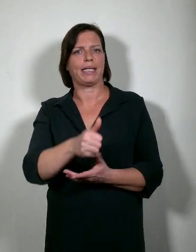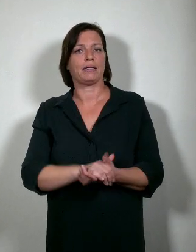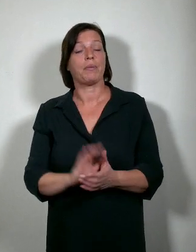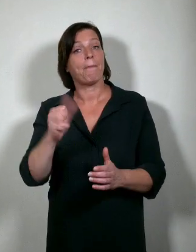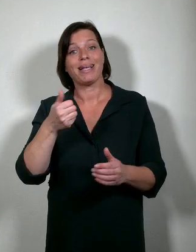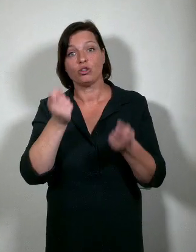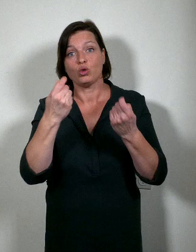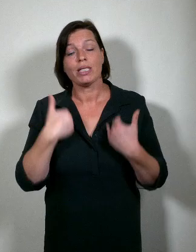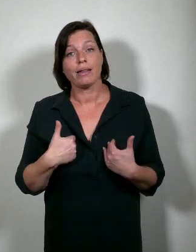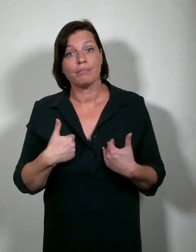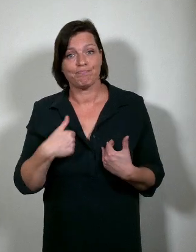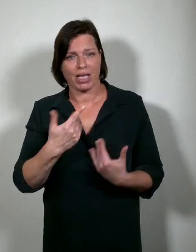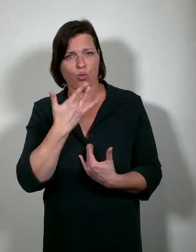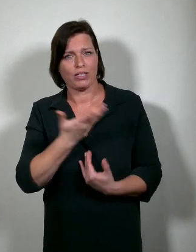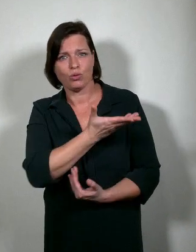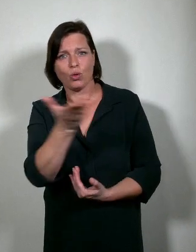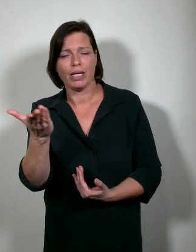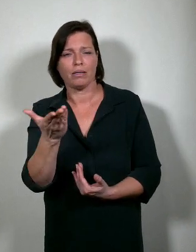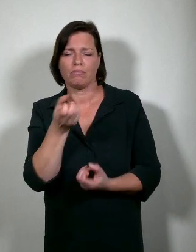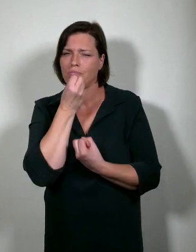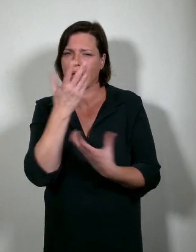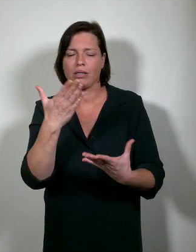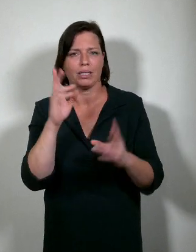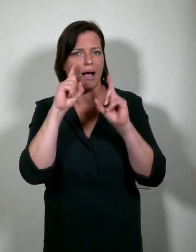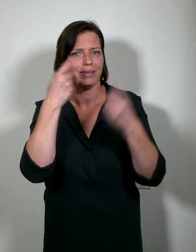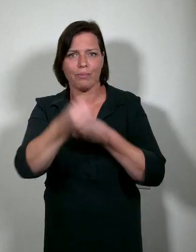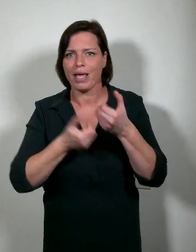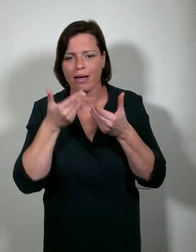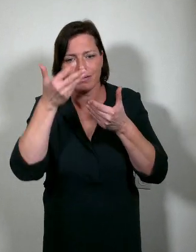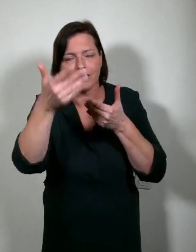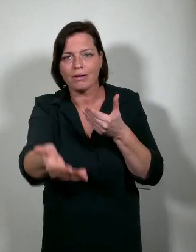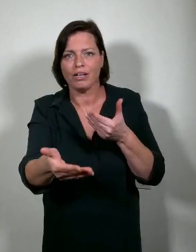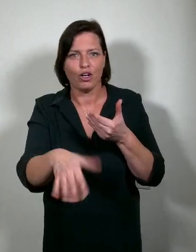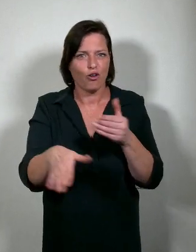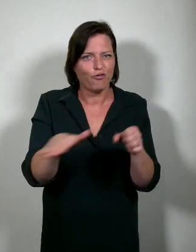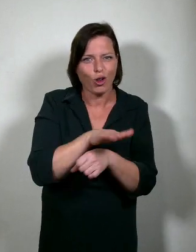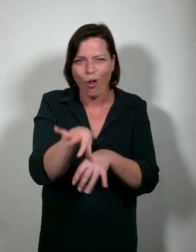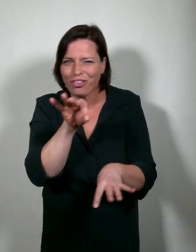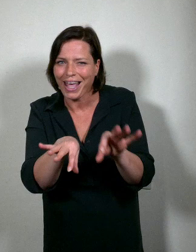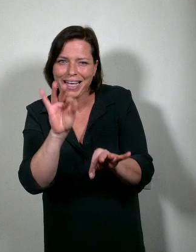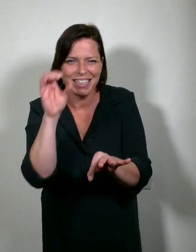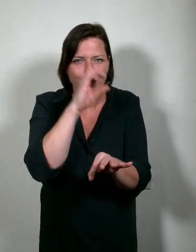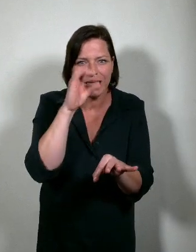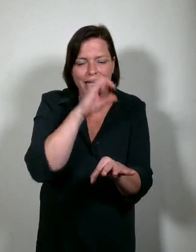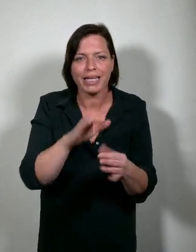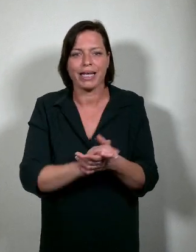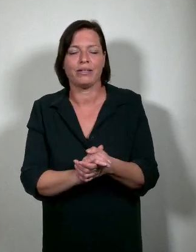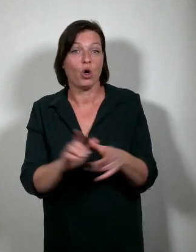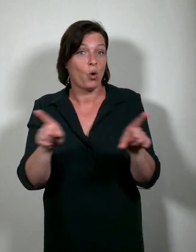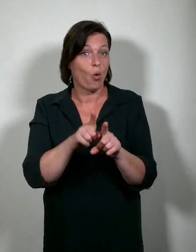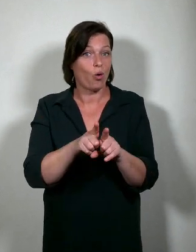Beste studenten, ik wens jullie een geweldig academiejaartoe. Vol ontdekkingen, nieuwsgierigheid, verbeeldingskracht ook.